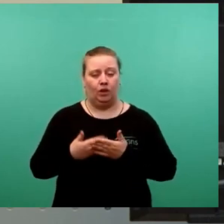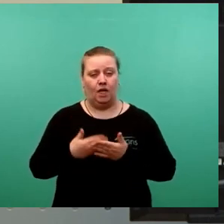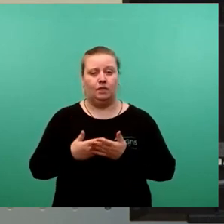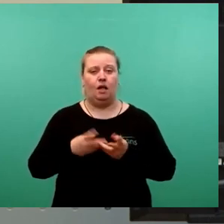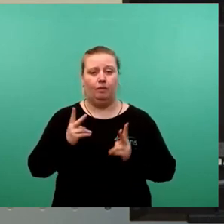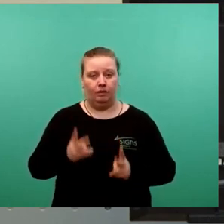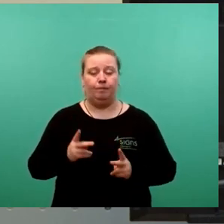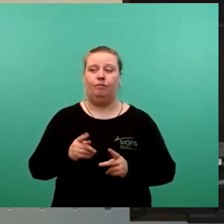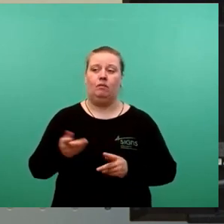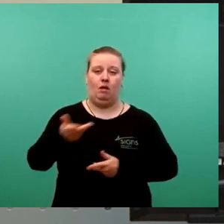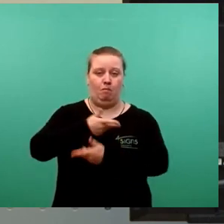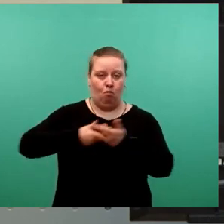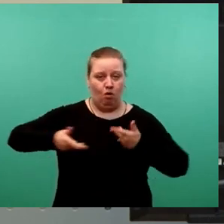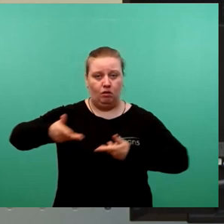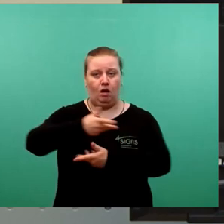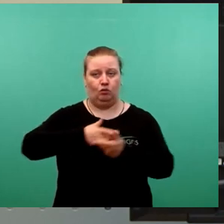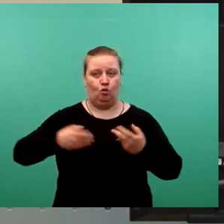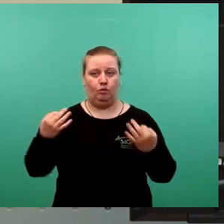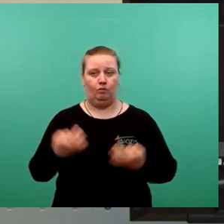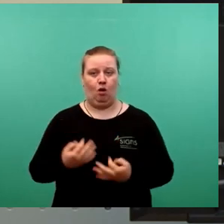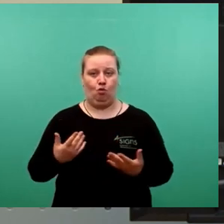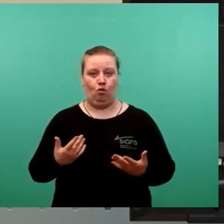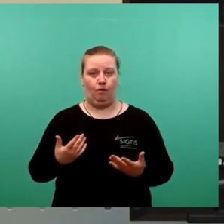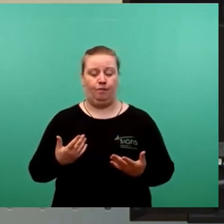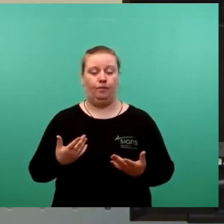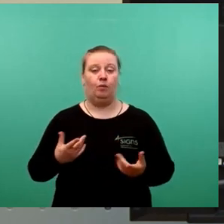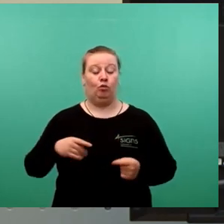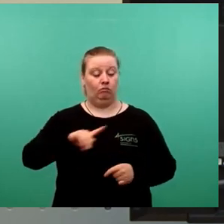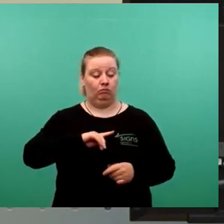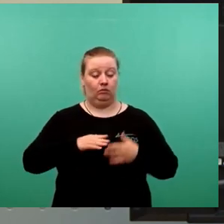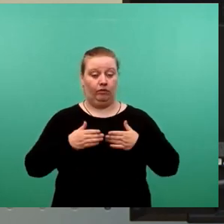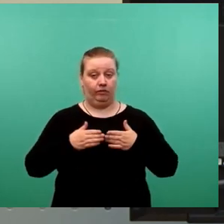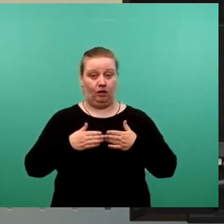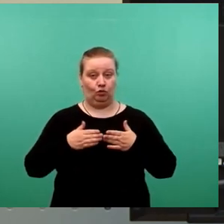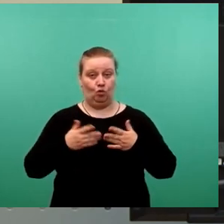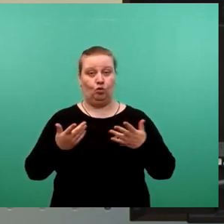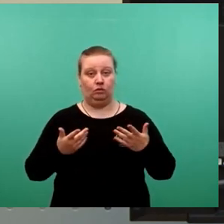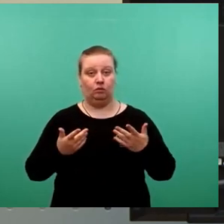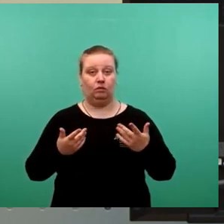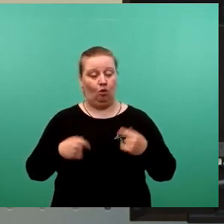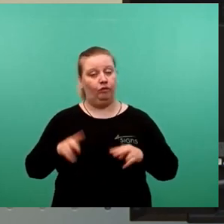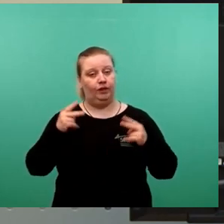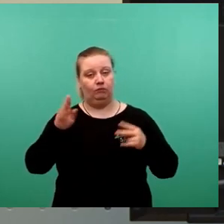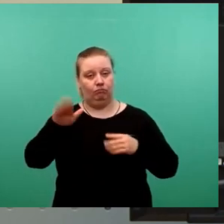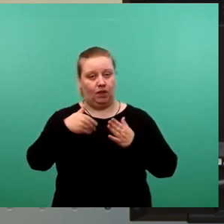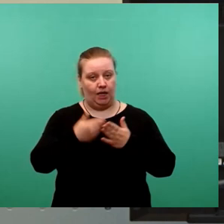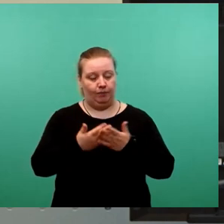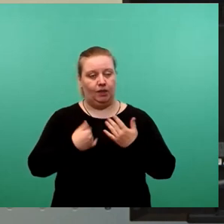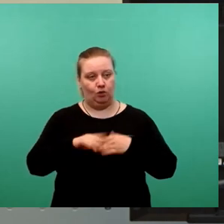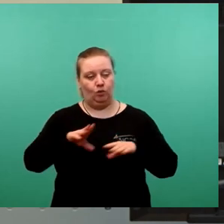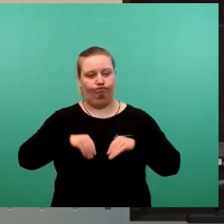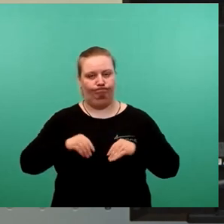Moderation bedurfte. Wir waren uns als Fraktion ebenso einig, deren Ergebnis als solches zu